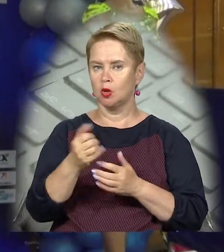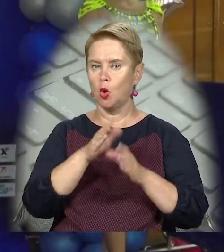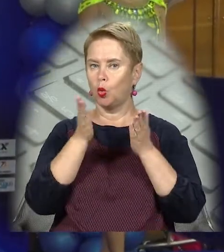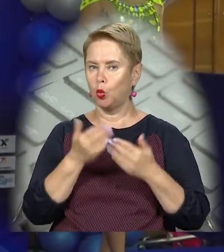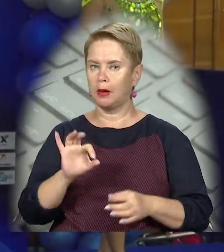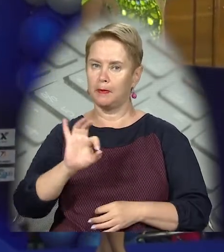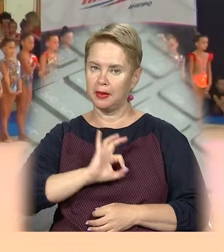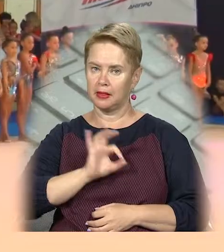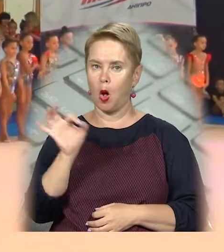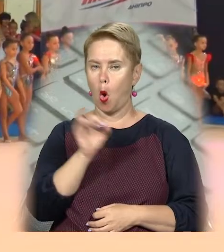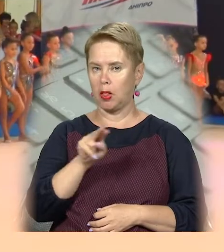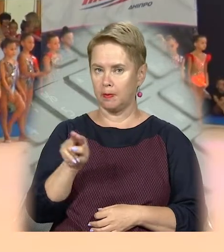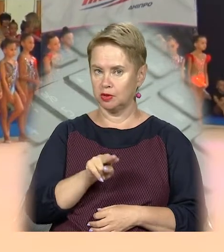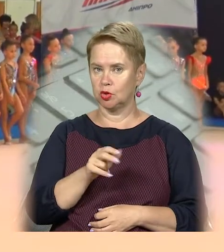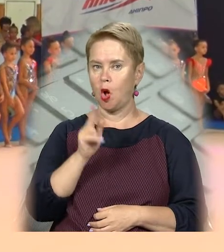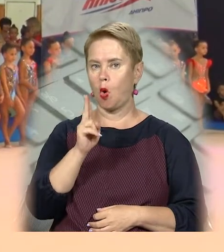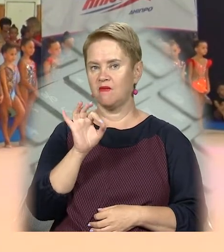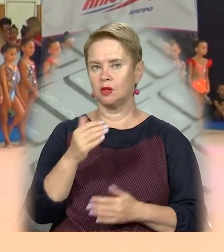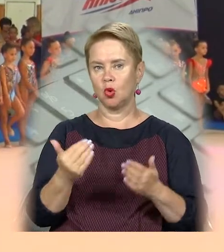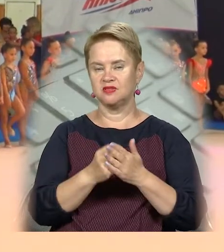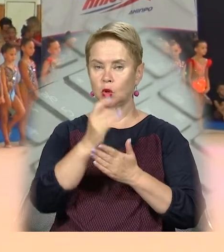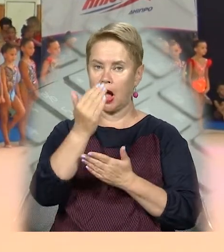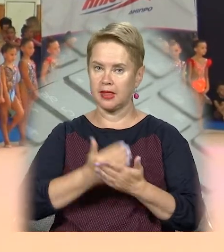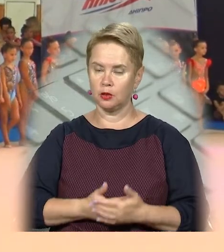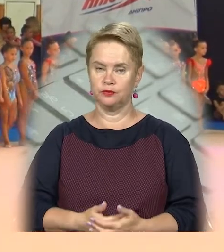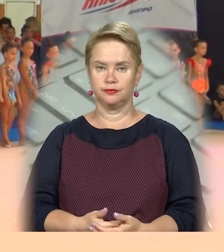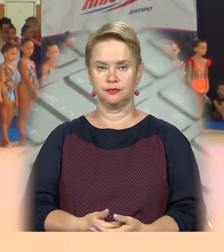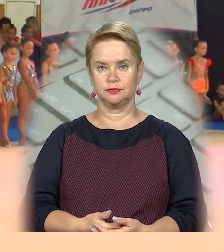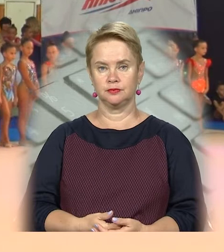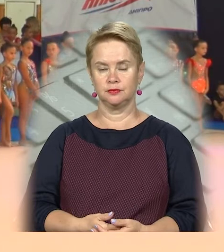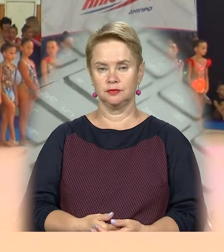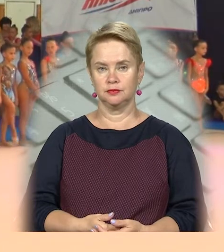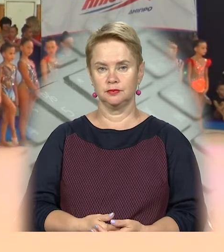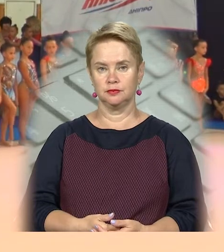кубки і медалі. Олена Петриченкова, Олександр Коваленко, новини 11 каналу.